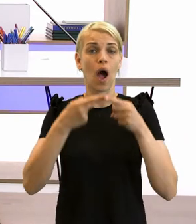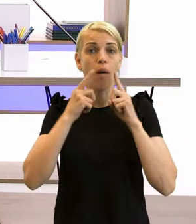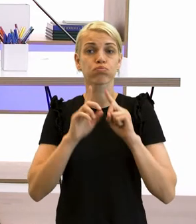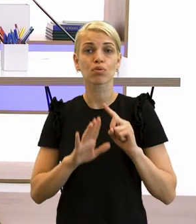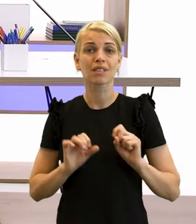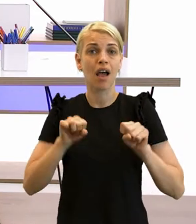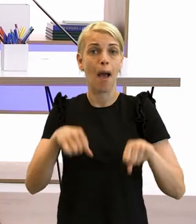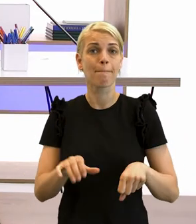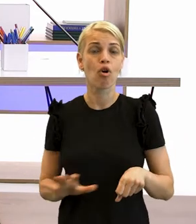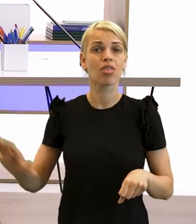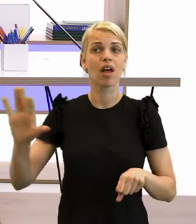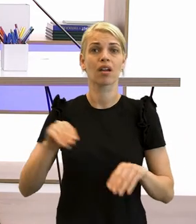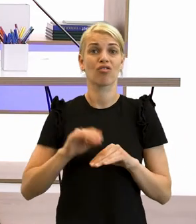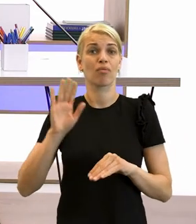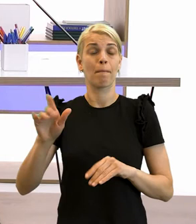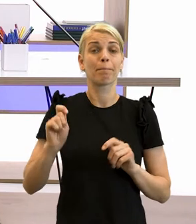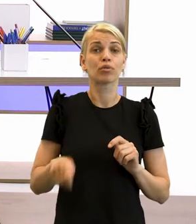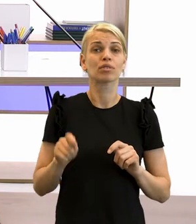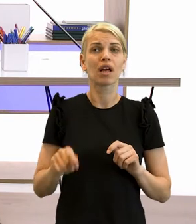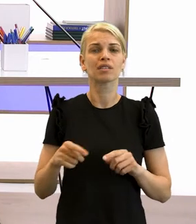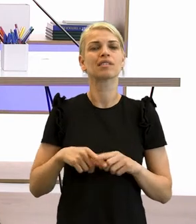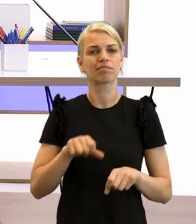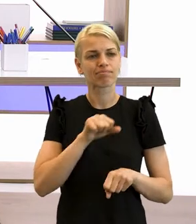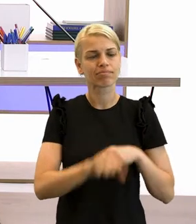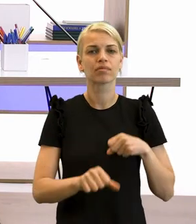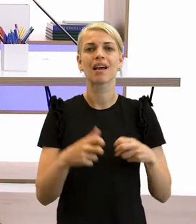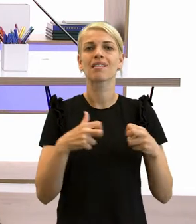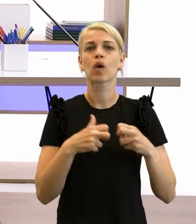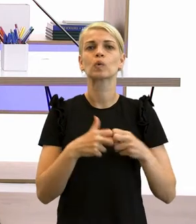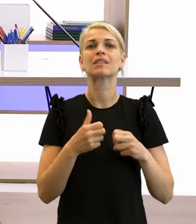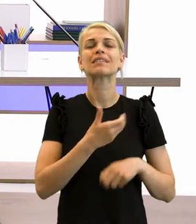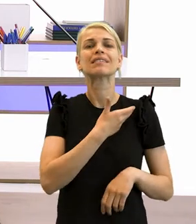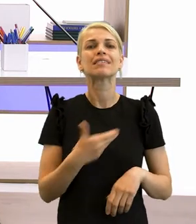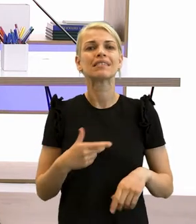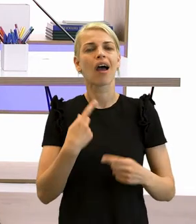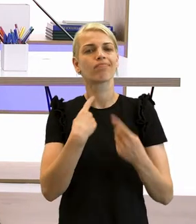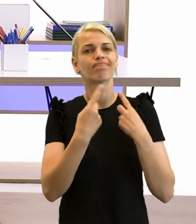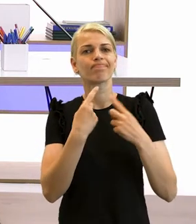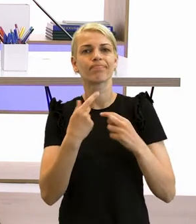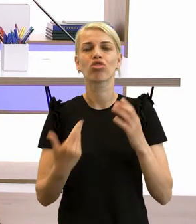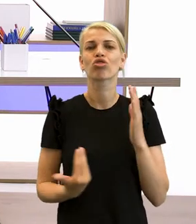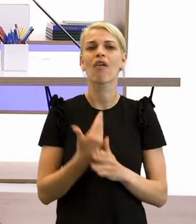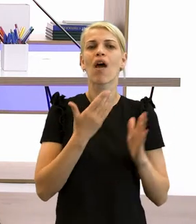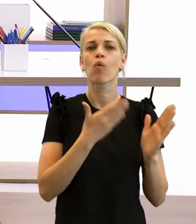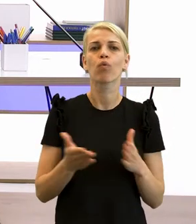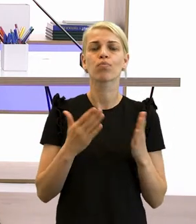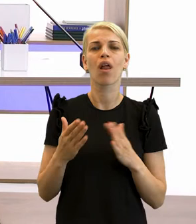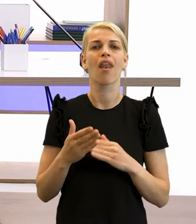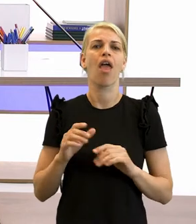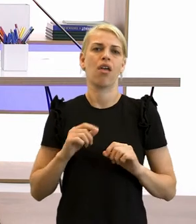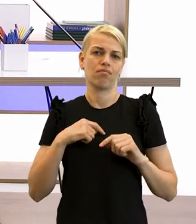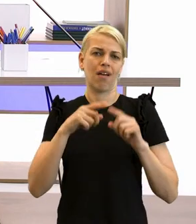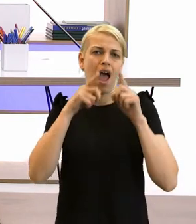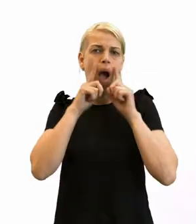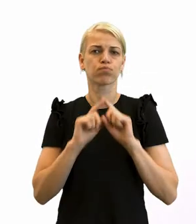že uhorskí poslanci donútili Rakúskeho cisára rokovať o novom usporiadaní Habsburskej